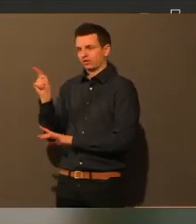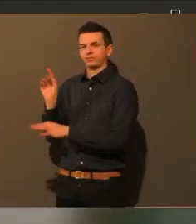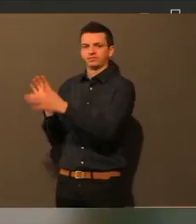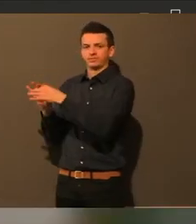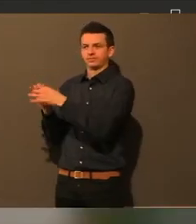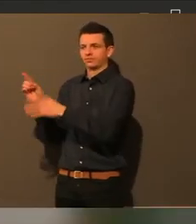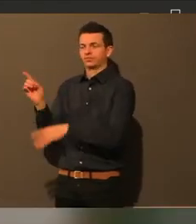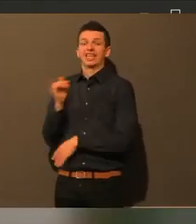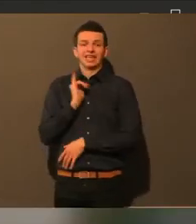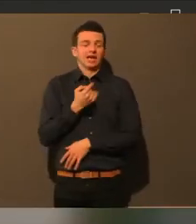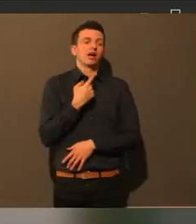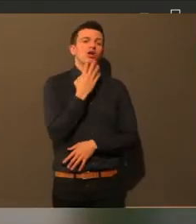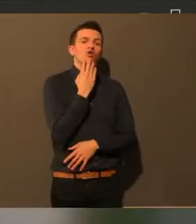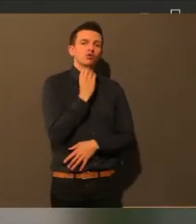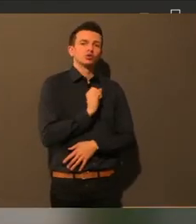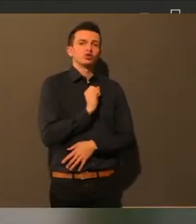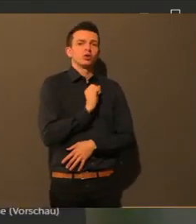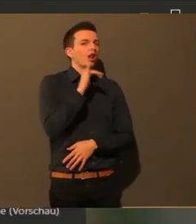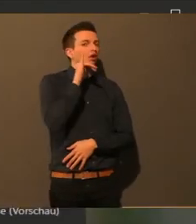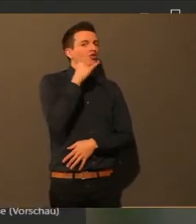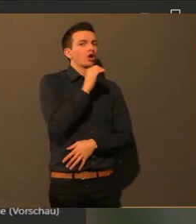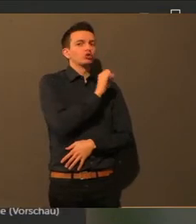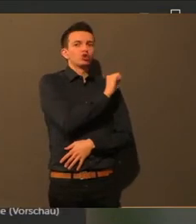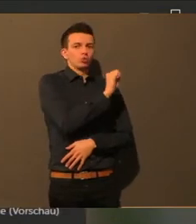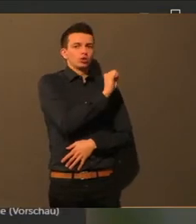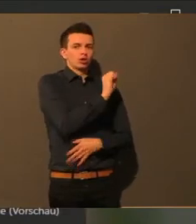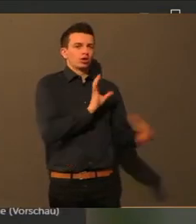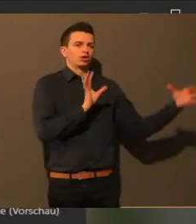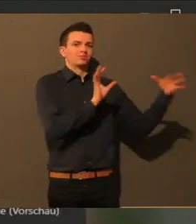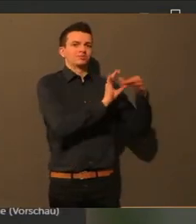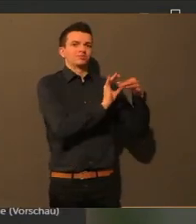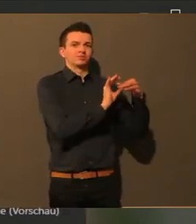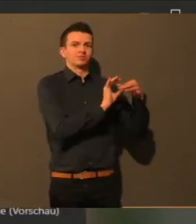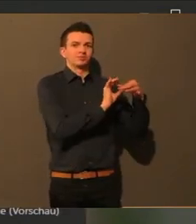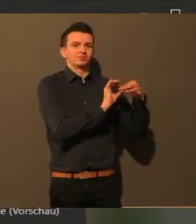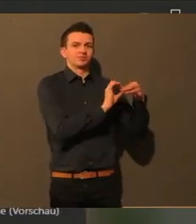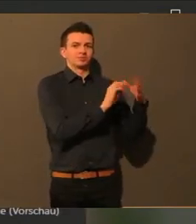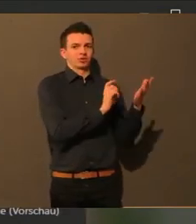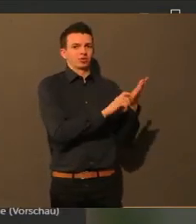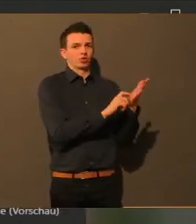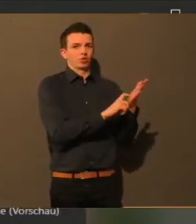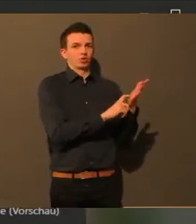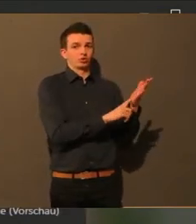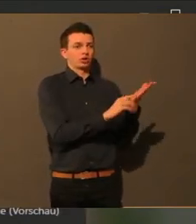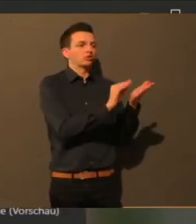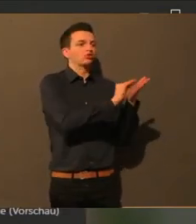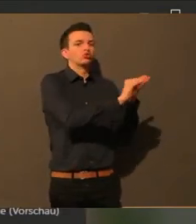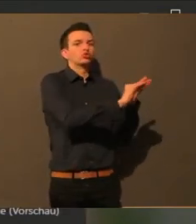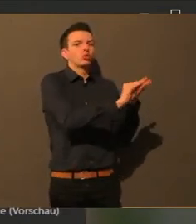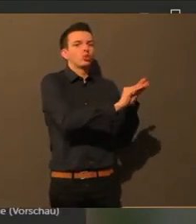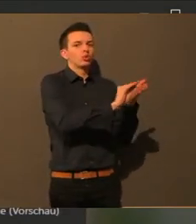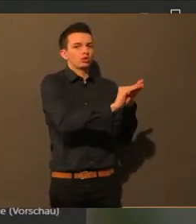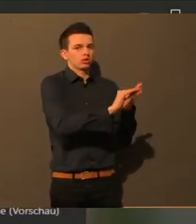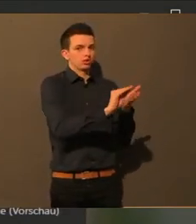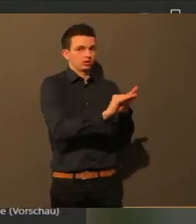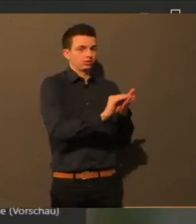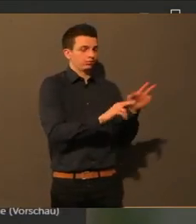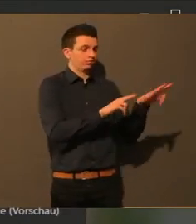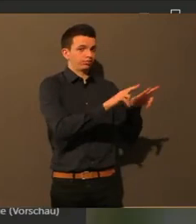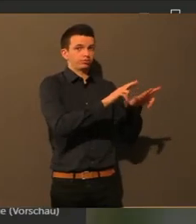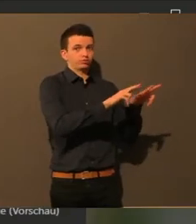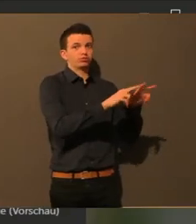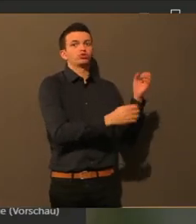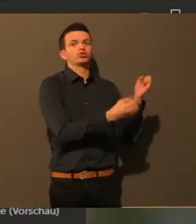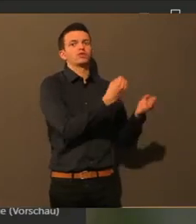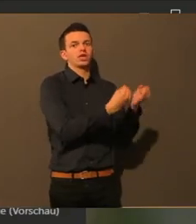der Frau Svoboda aufgreifen, weil ich glaube, an den Schulen selber scheitert es nicht, das zu organisieren. Da gibt es ganz engagierte Lehrer, ganz engagierte Teams,